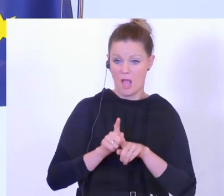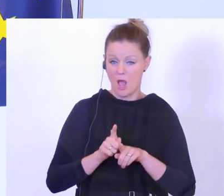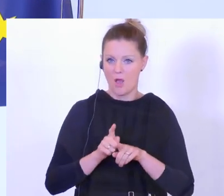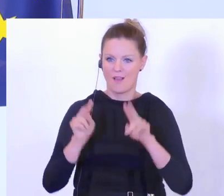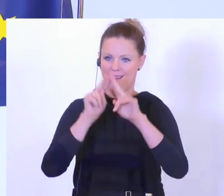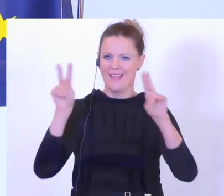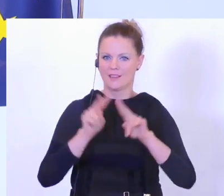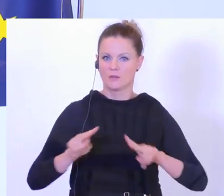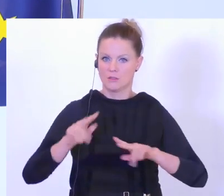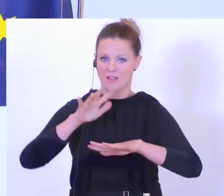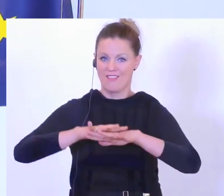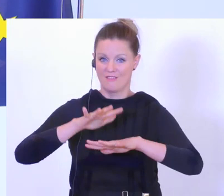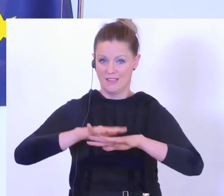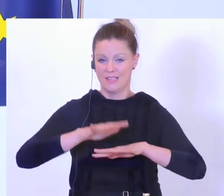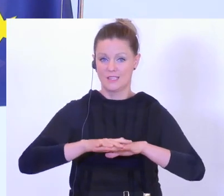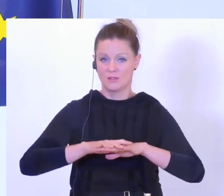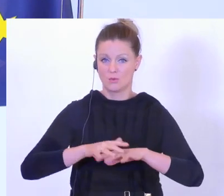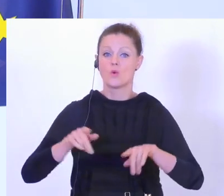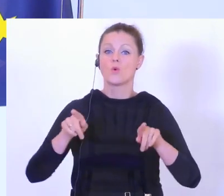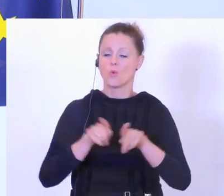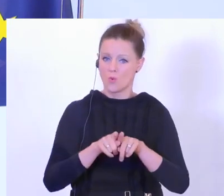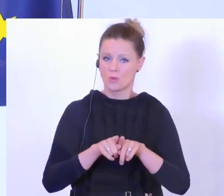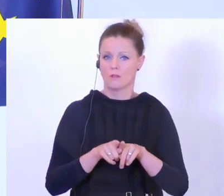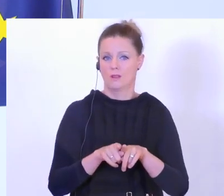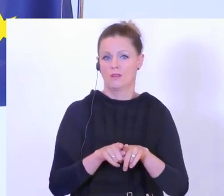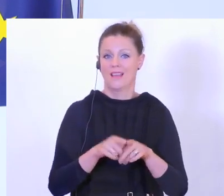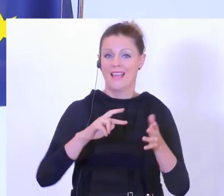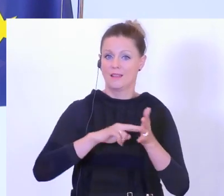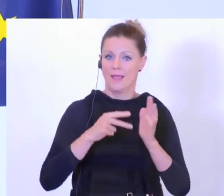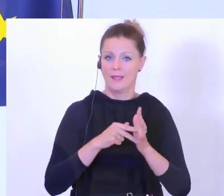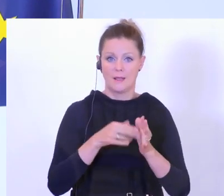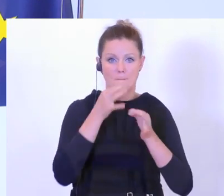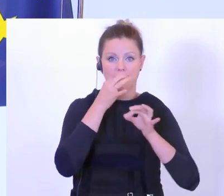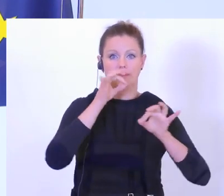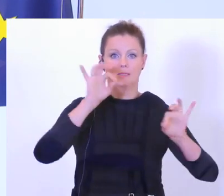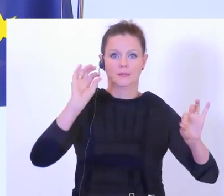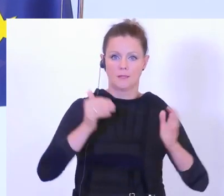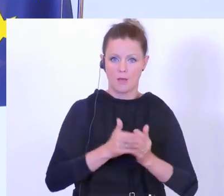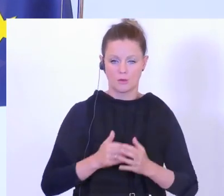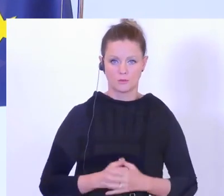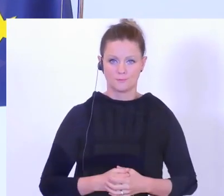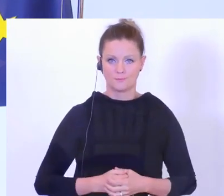internationalen Vernetzung und zum Ausbau unserer Technisierung auf diesem Gebiet.